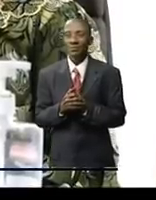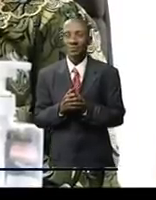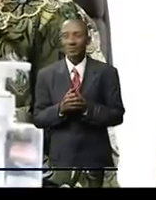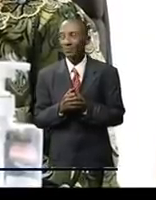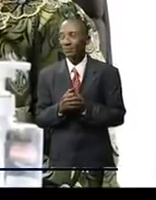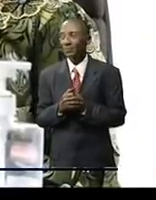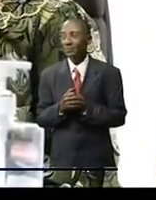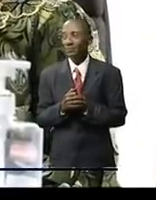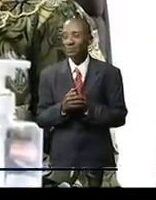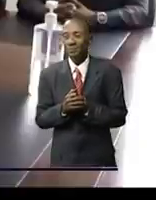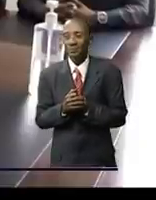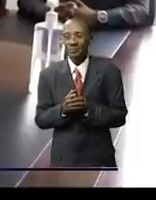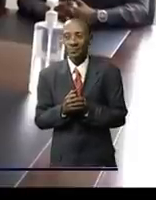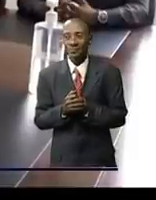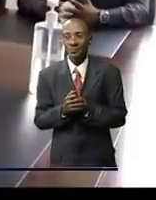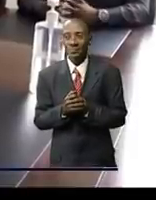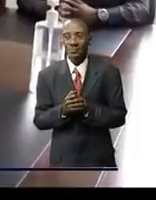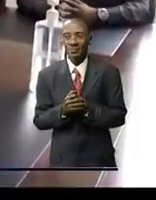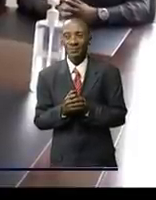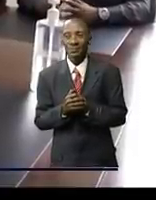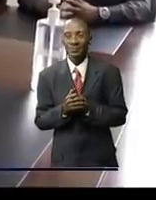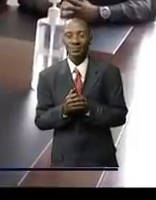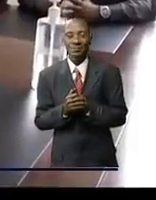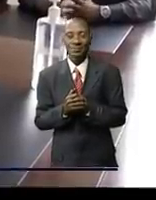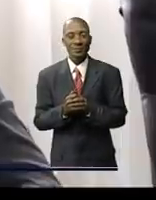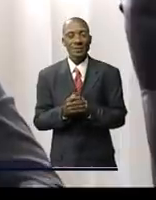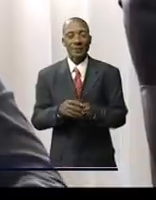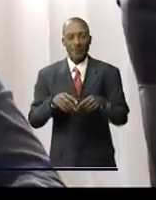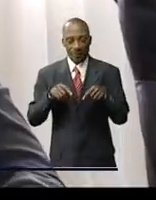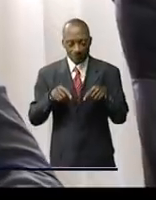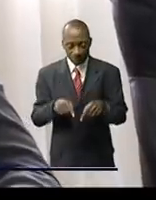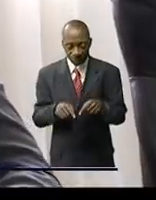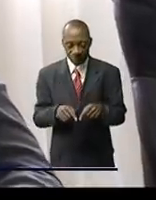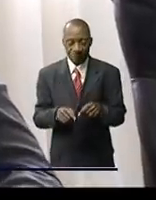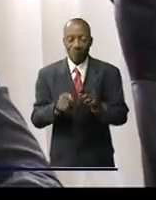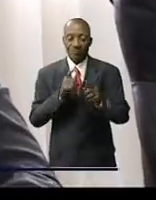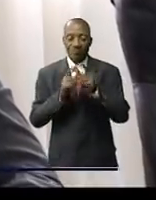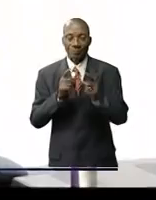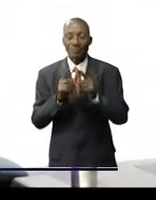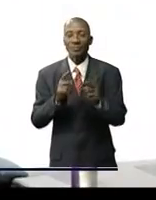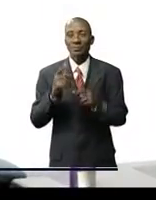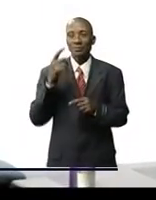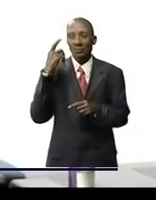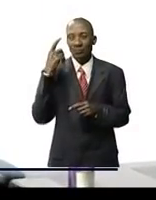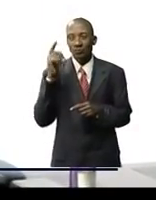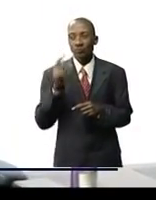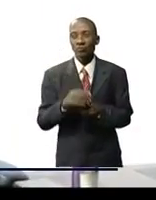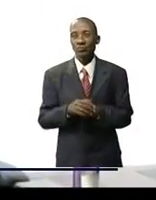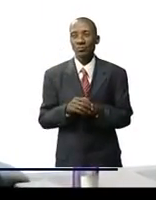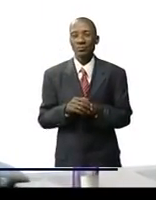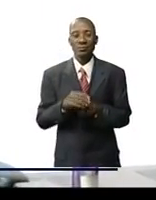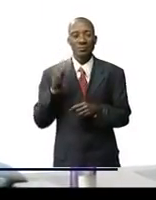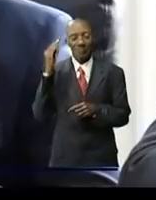du Haut-Ouelé. Les députés et sénateurs élus de cette province ont présenté la situation à la ministre d'État en charte de la justice,